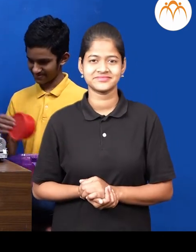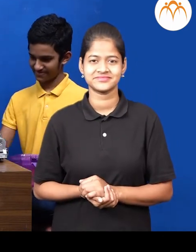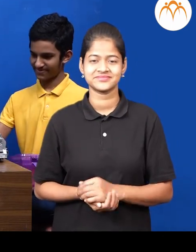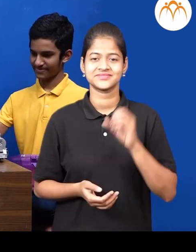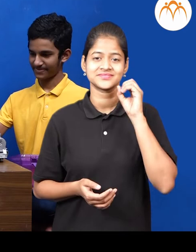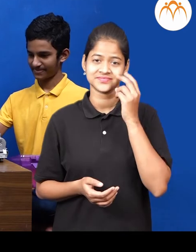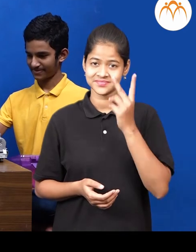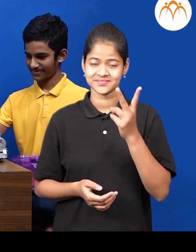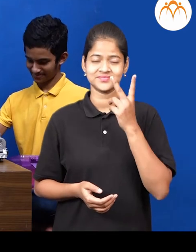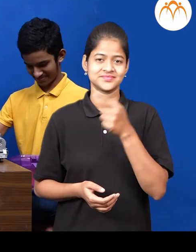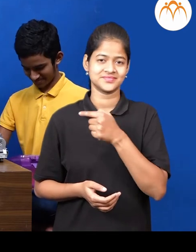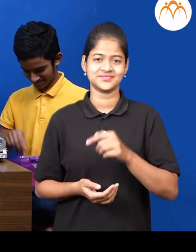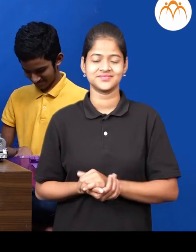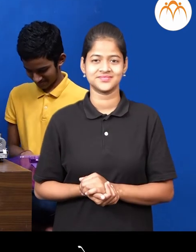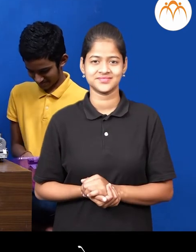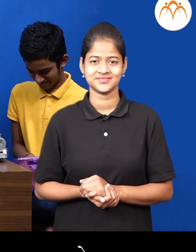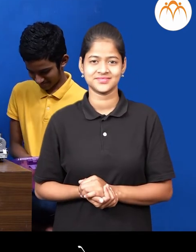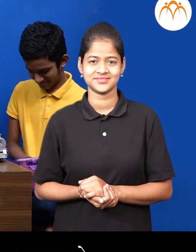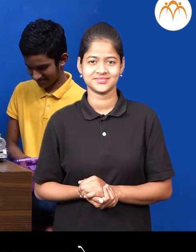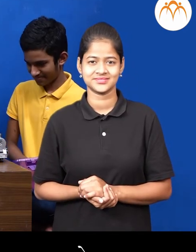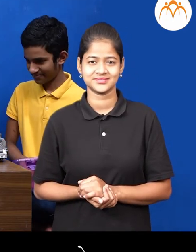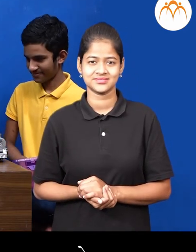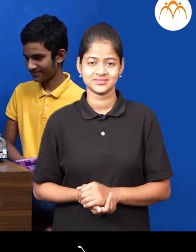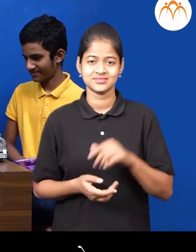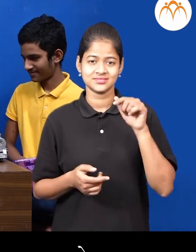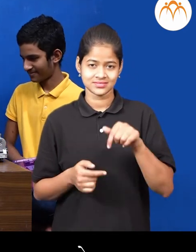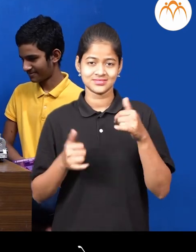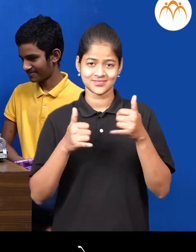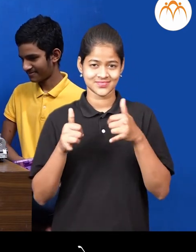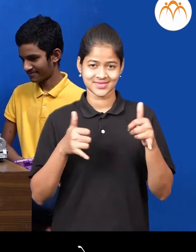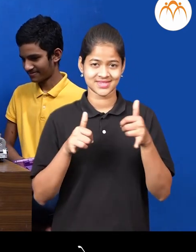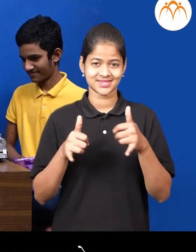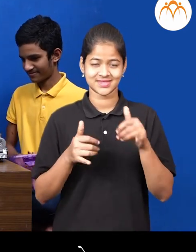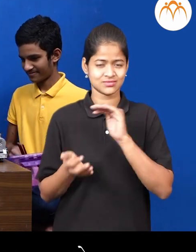साव काश्री काड़ा, हां? चल, भातुकलीचे सगर, चब बहरे लगे.